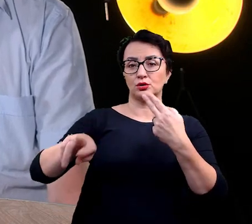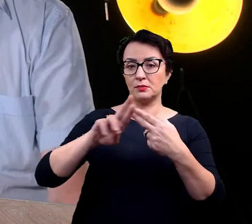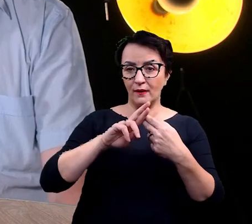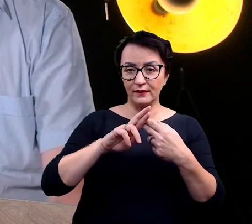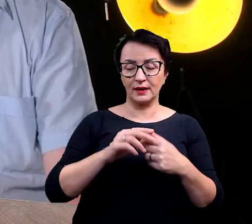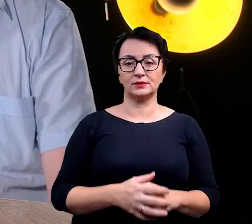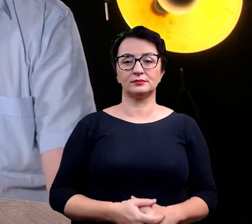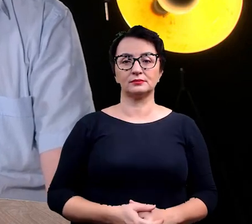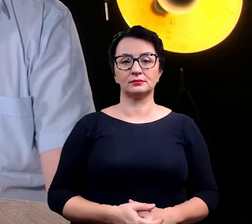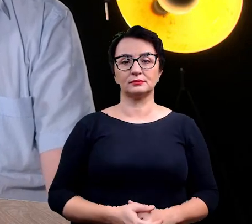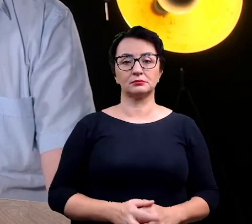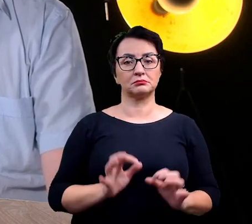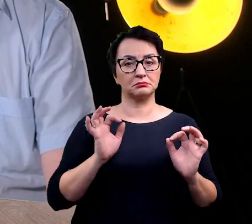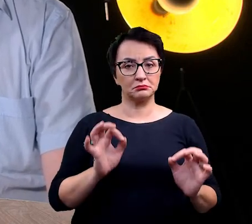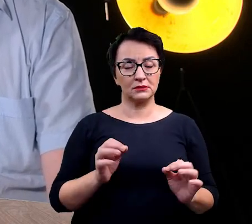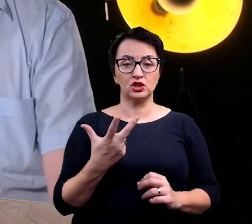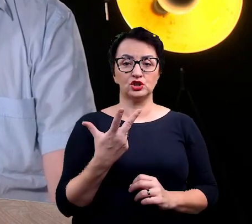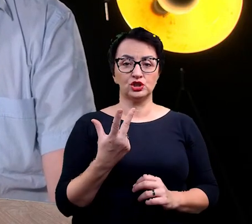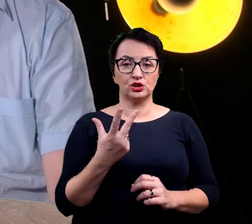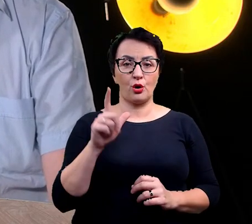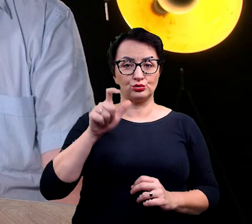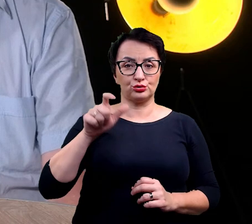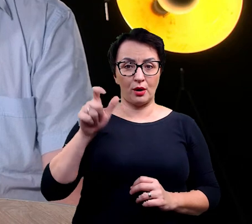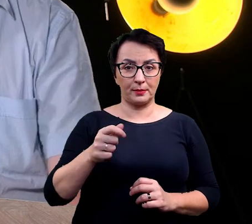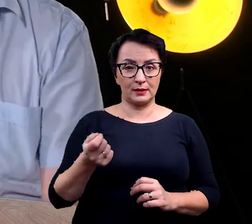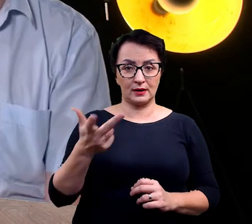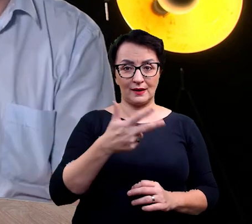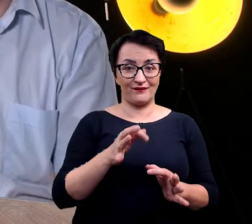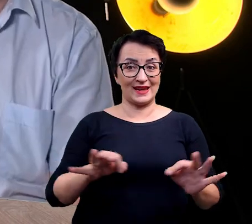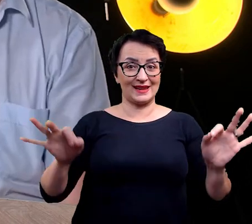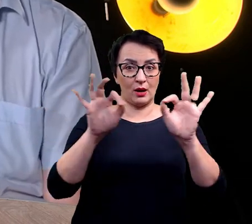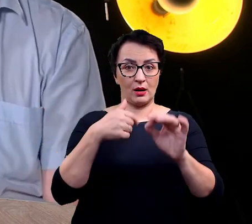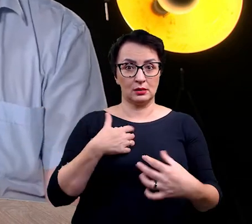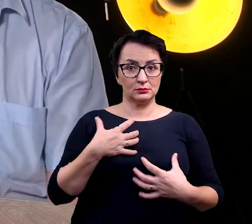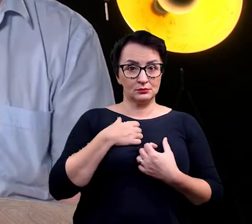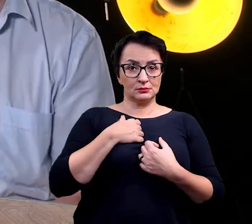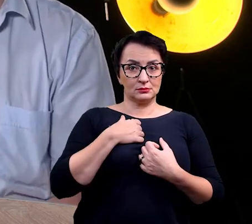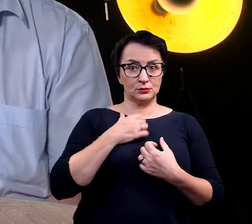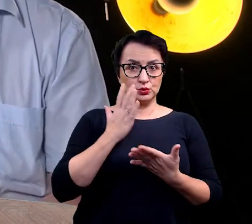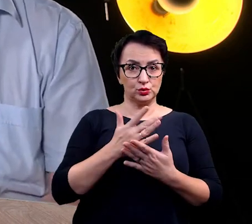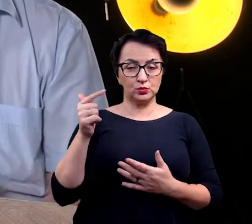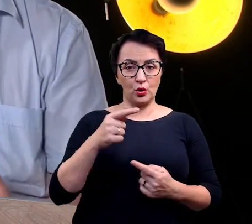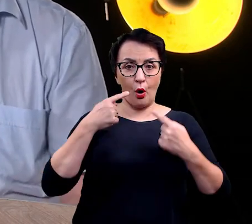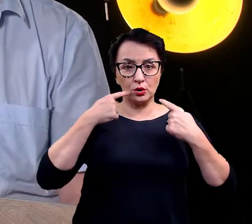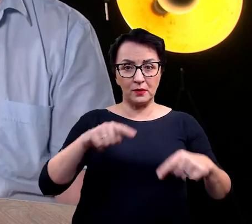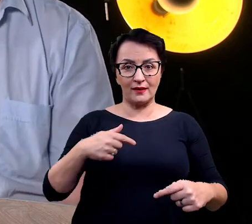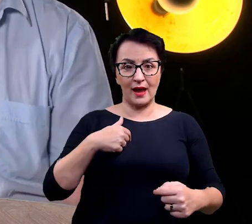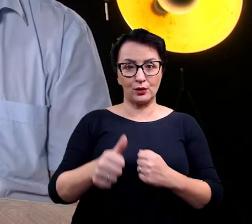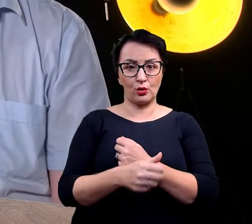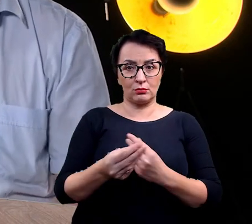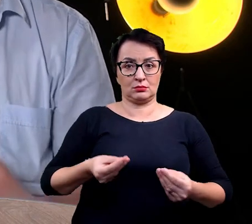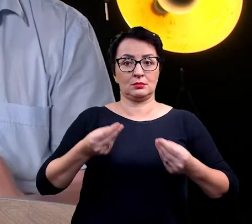jestem w filmowej trójce. Na to się trochę zdękłem, że teraz będę musiał jakoś wziąć odpowiedzialność za to, że złożyłem te papiery.